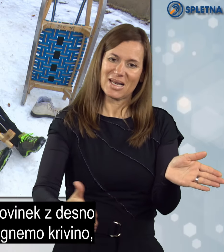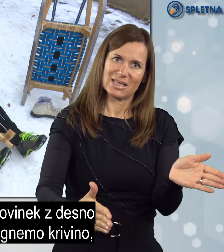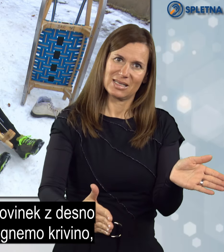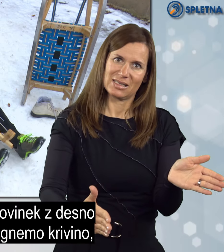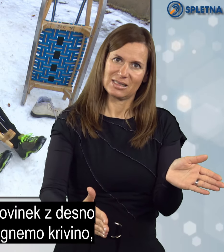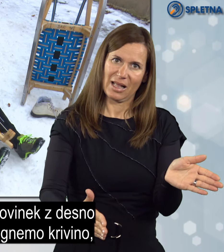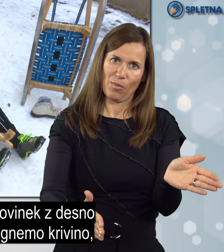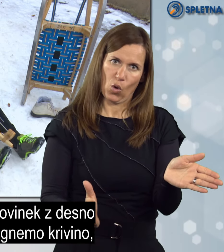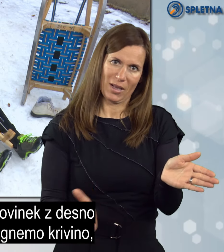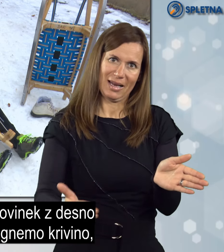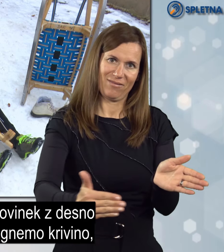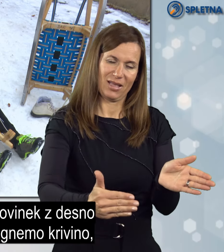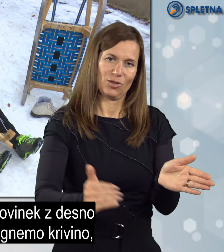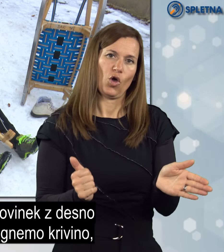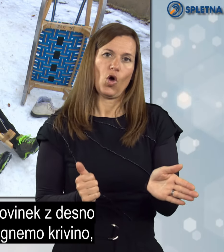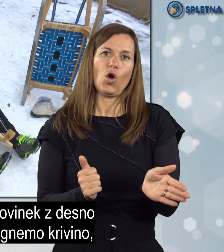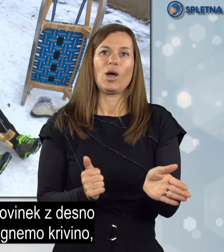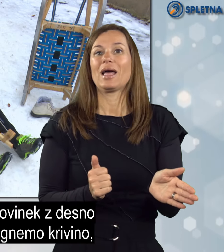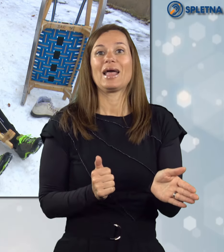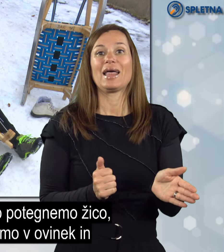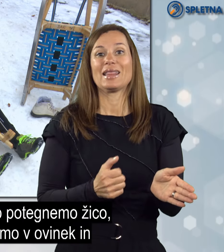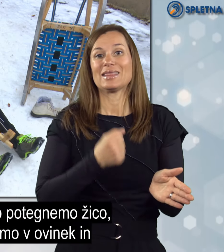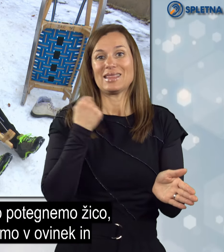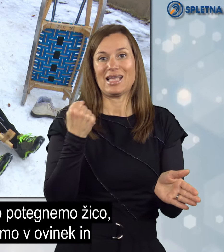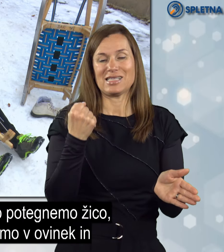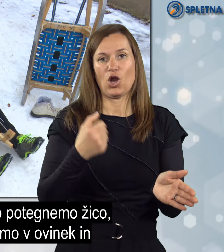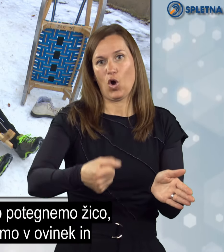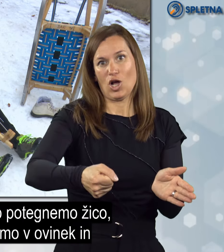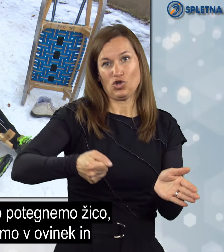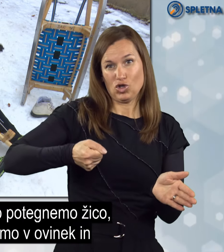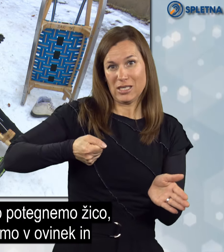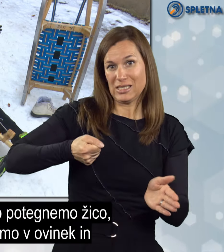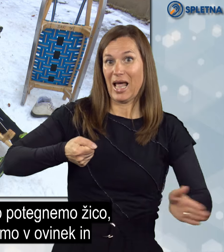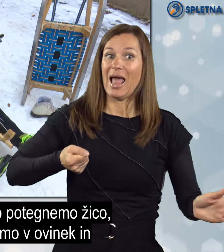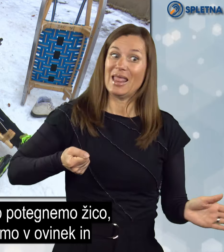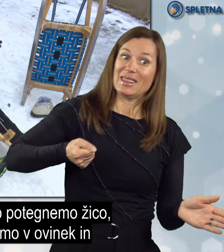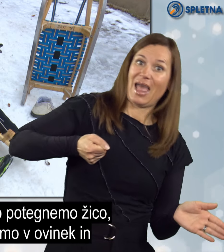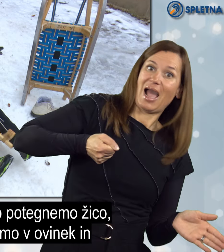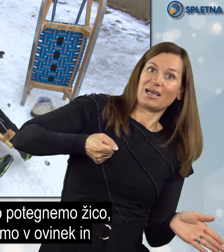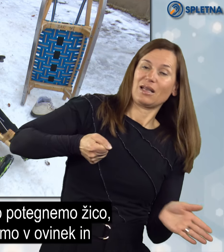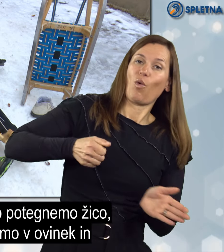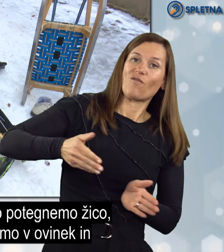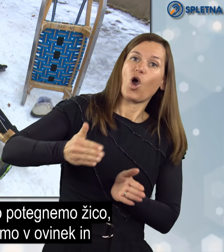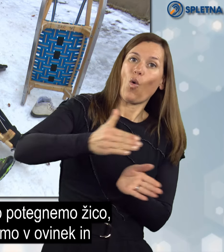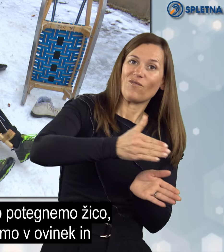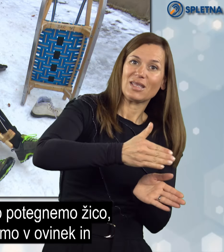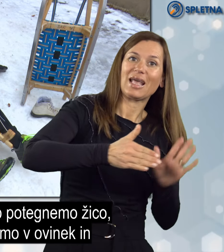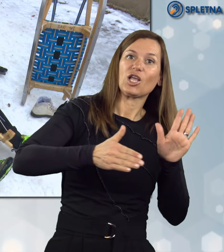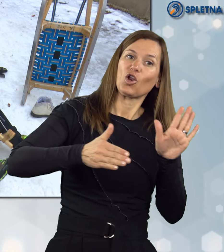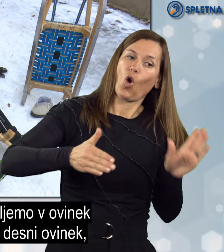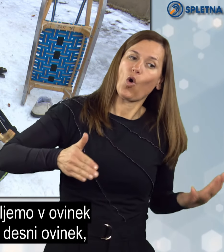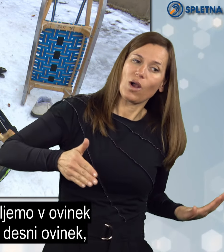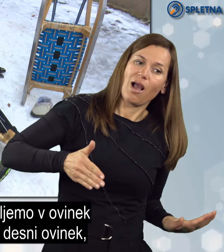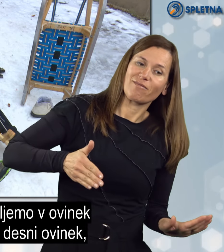desno nogo pritisnemo krivino, z desno roko potegnemo žico, se nagnemo uvinek in